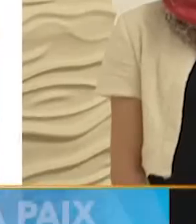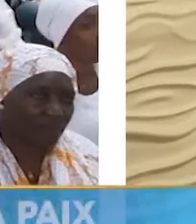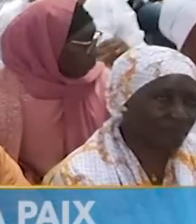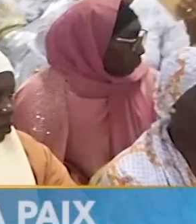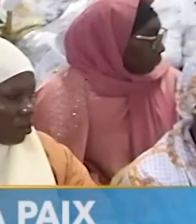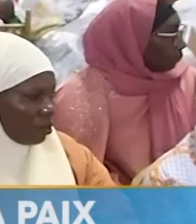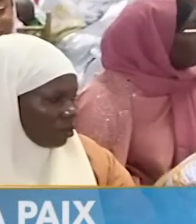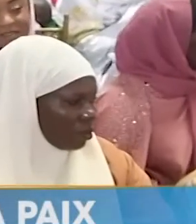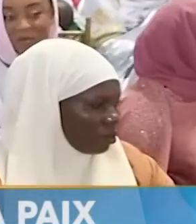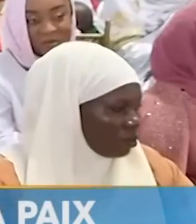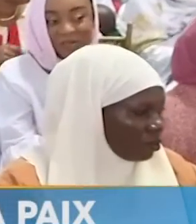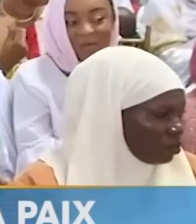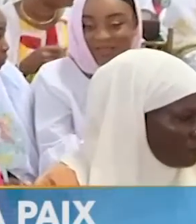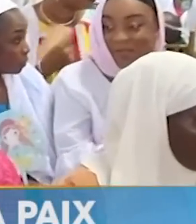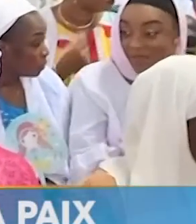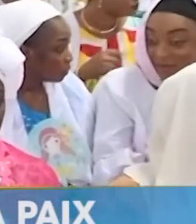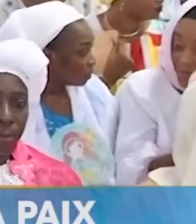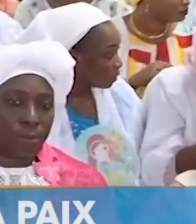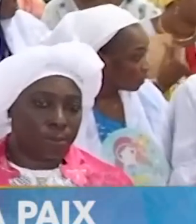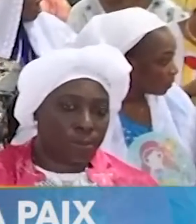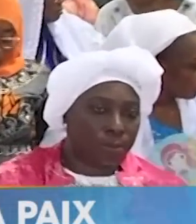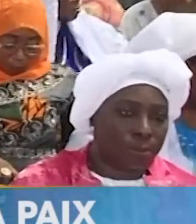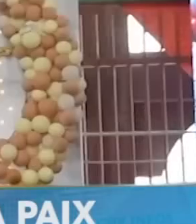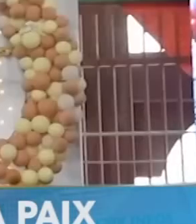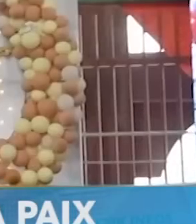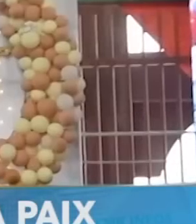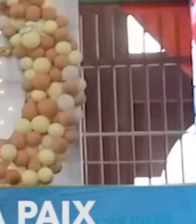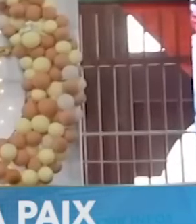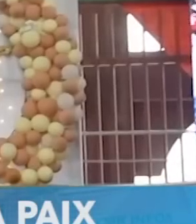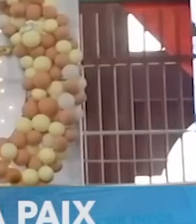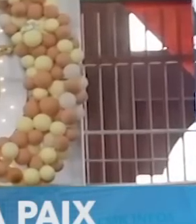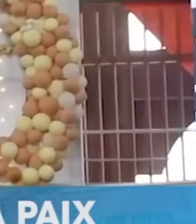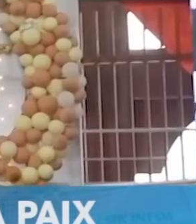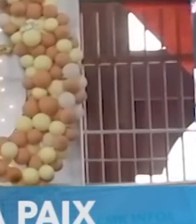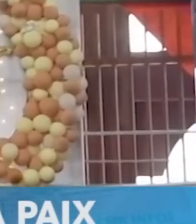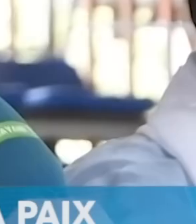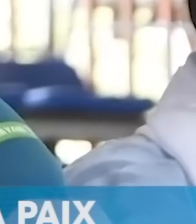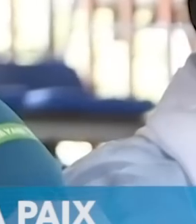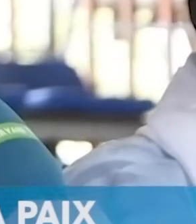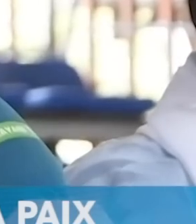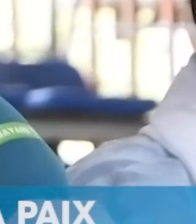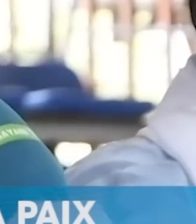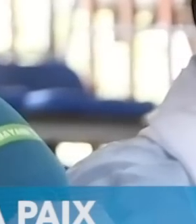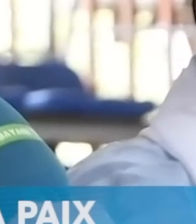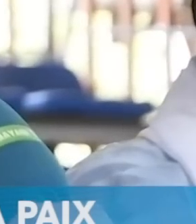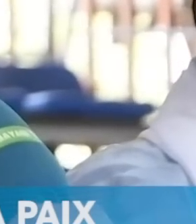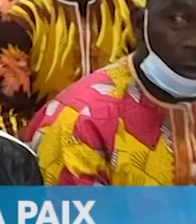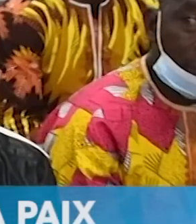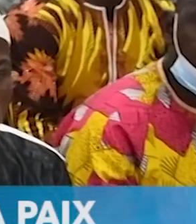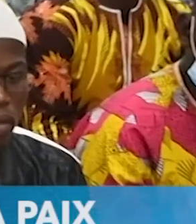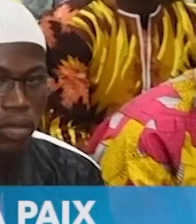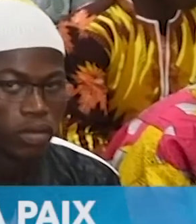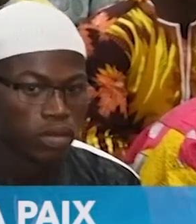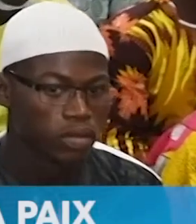Cohésion sociale, paix en Côte d'Ivoire, les communautés musulmanes et chrétiennes prient pour la paix dans notre pays. À suivre dans ce 13h, les récits de nos